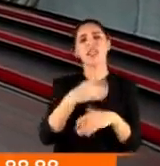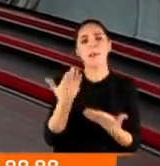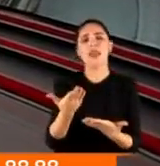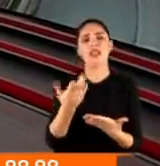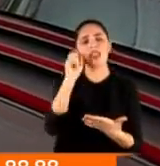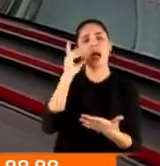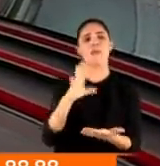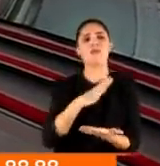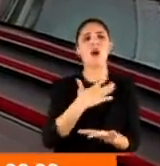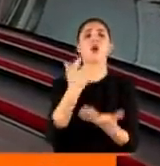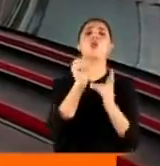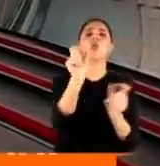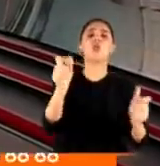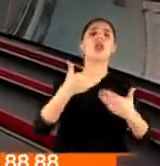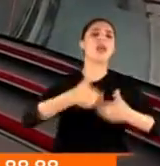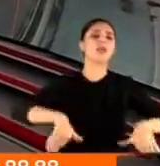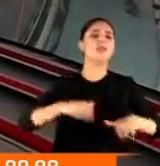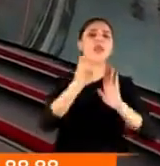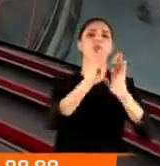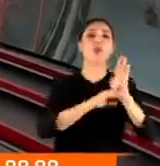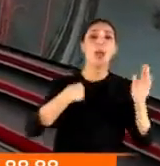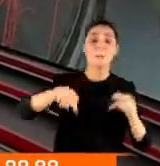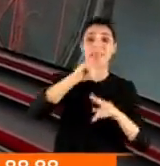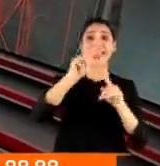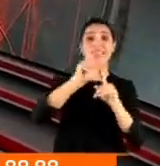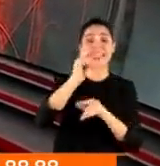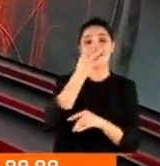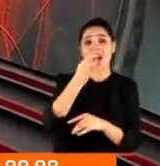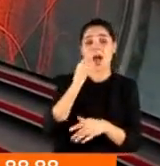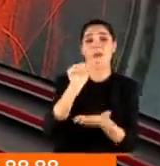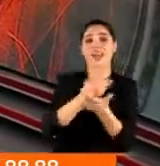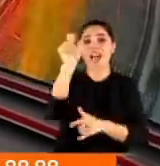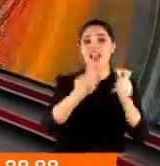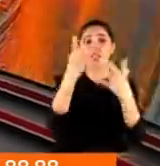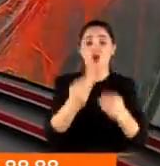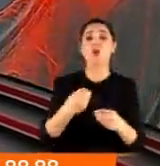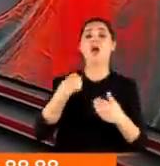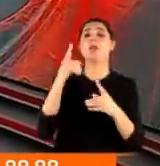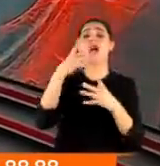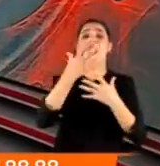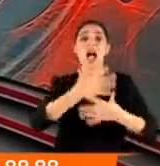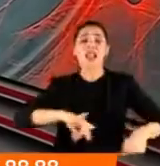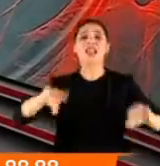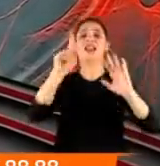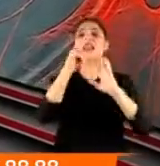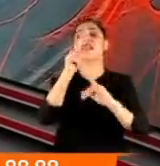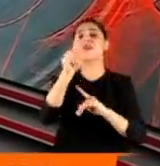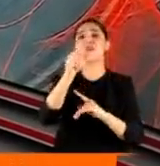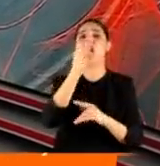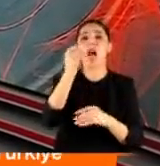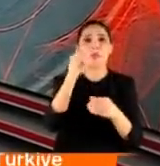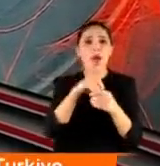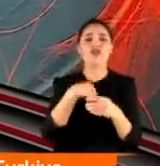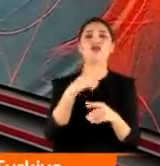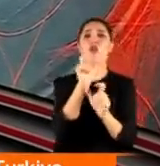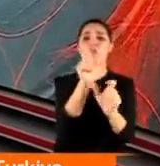yaşıyoruz. Uyarılar, tedbirler, kurallar. Bizler televizyoncu olarak, televizyon habercileri olarak yaptığımız yayınlarda bir yere kadar uyarılarda